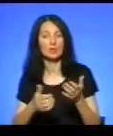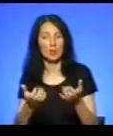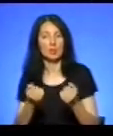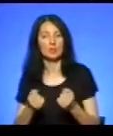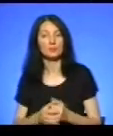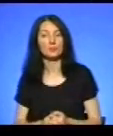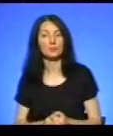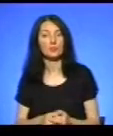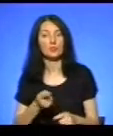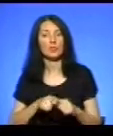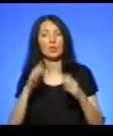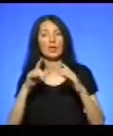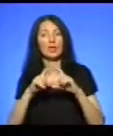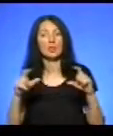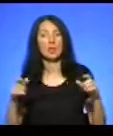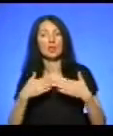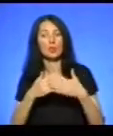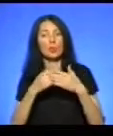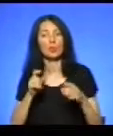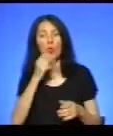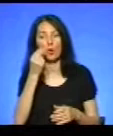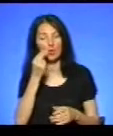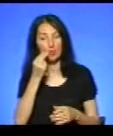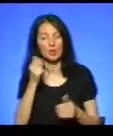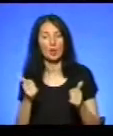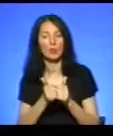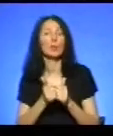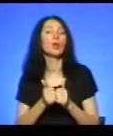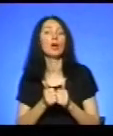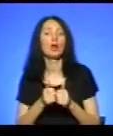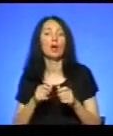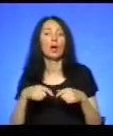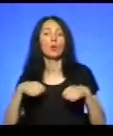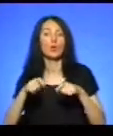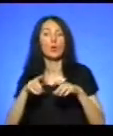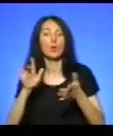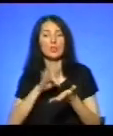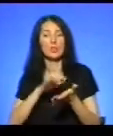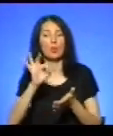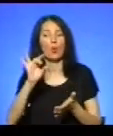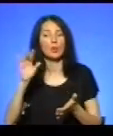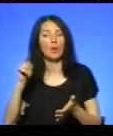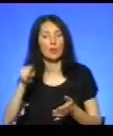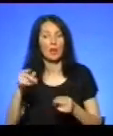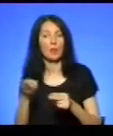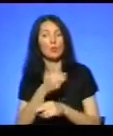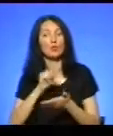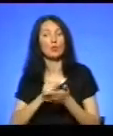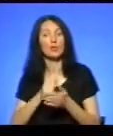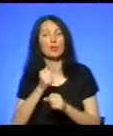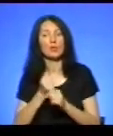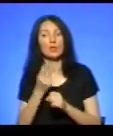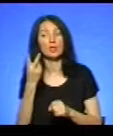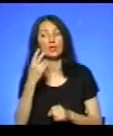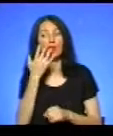Це заклад громадського харчування біля торгового центру Орнава. Саме там без дозвільних документів працювали два іноземці, яких затримали